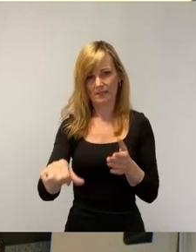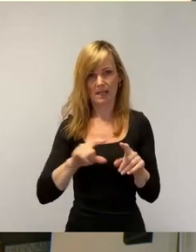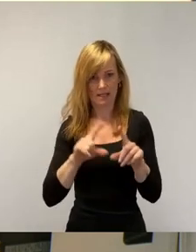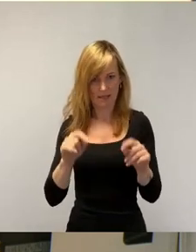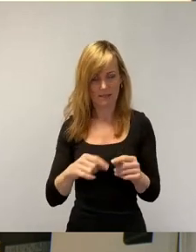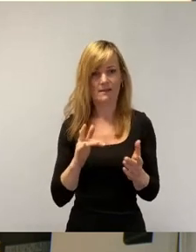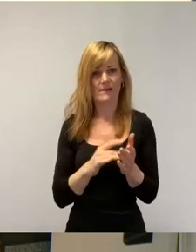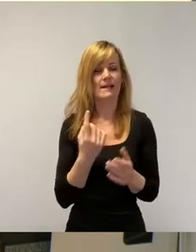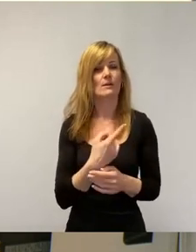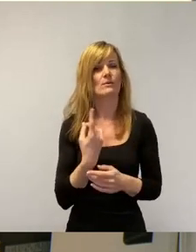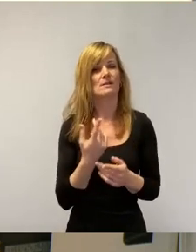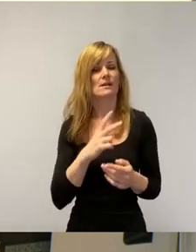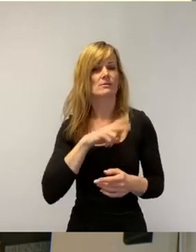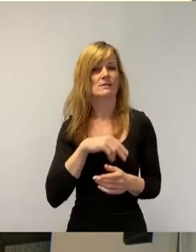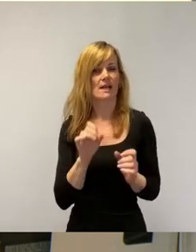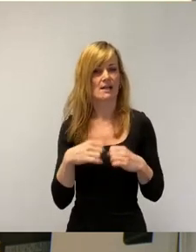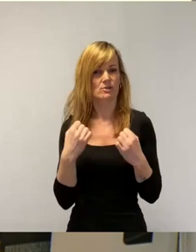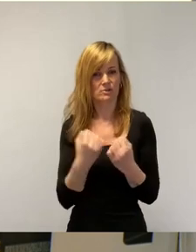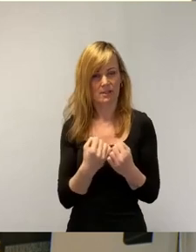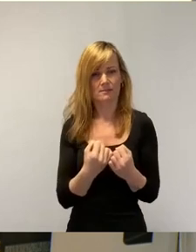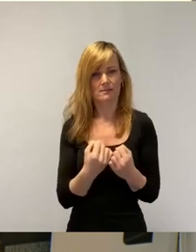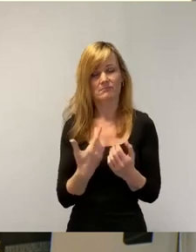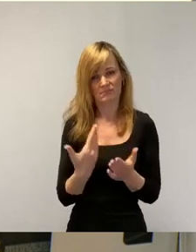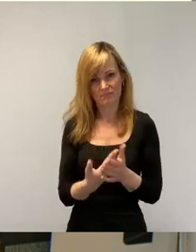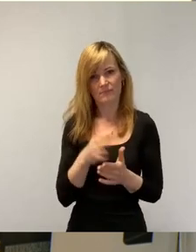Sozialstaat uns das wert sein sollte. Vielen Dank.